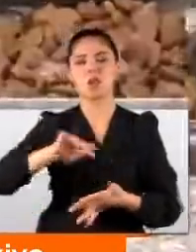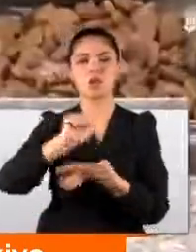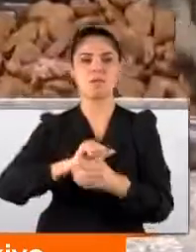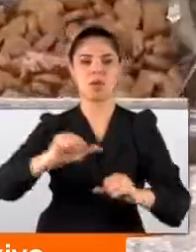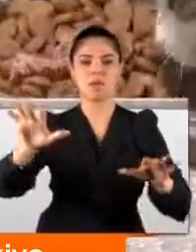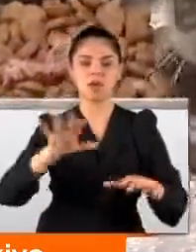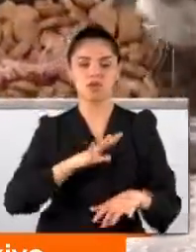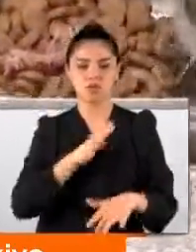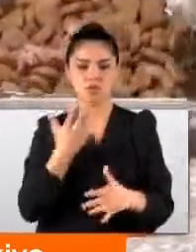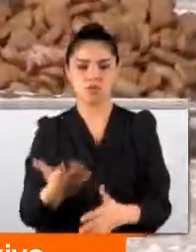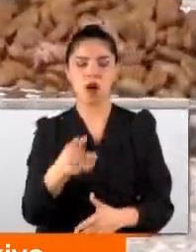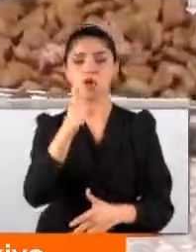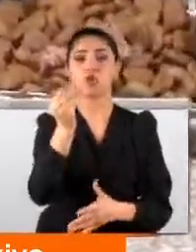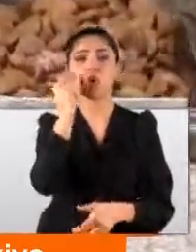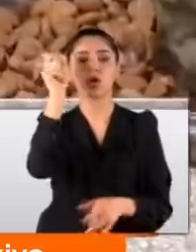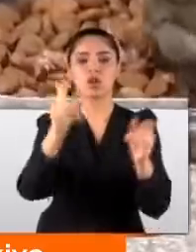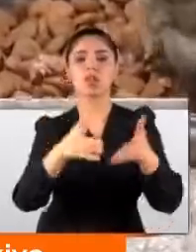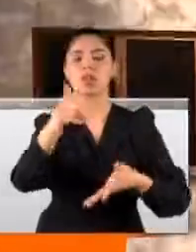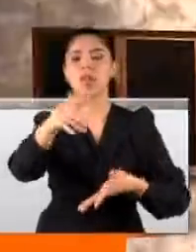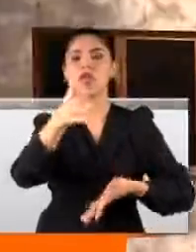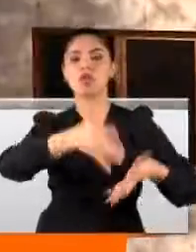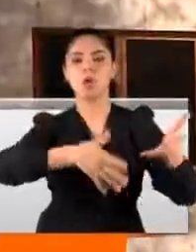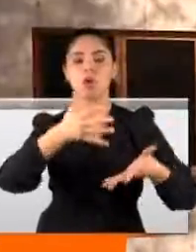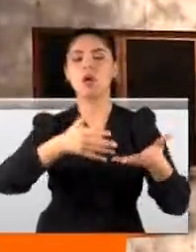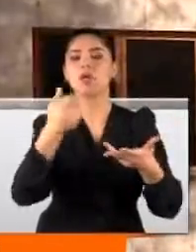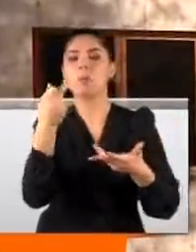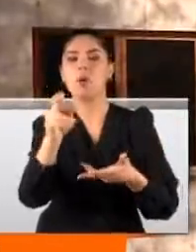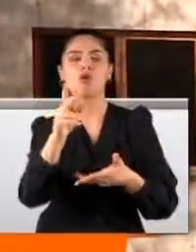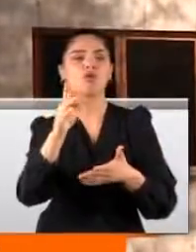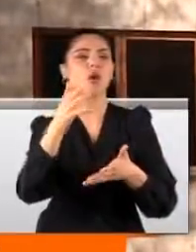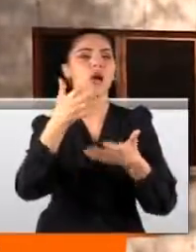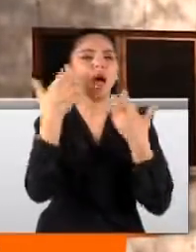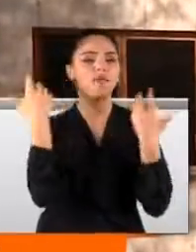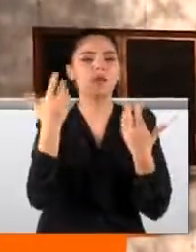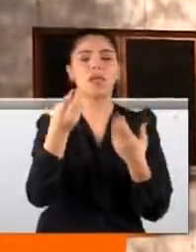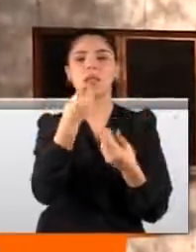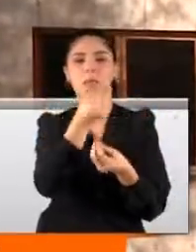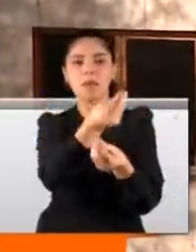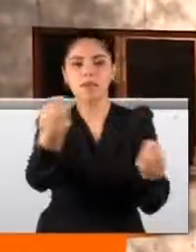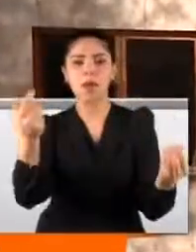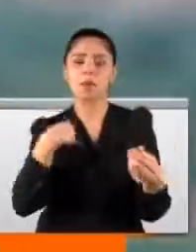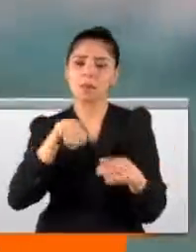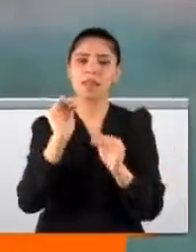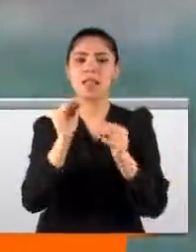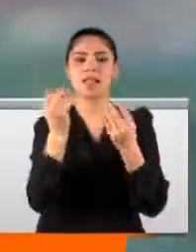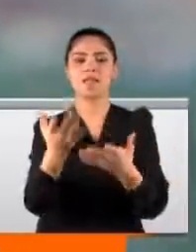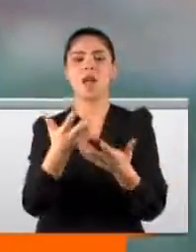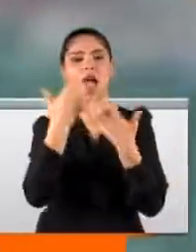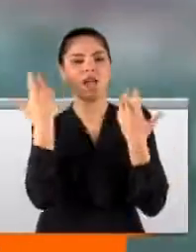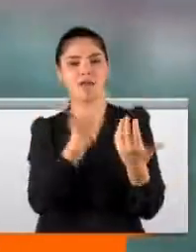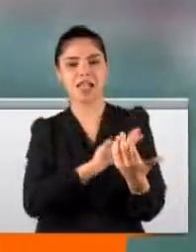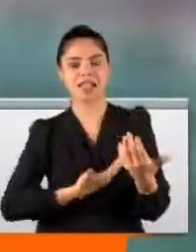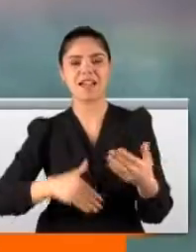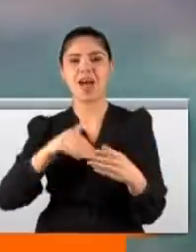yapanlar. Bir sürü insanımız da sokaktaki başıboş ya da barınaklardakilere yem götürüyorlar. Biz de destekliyoruz. Hayvansever